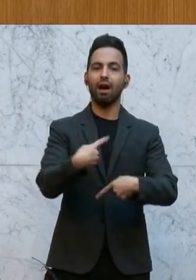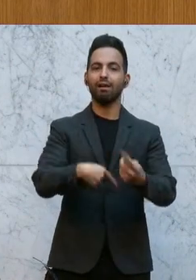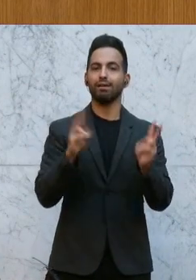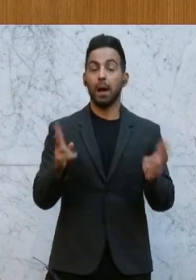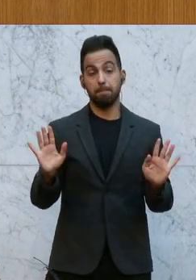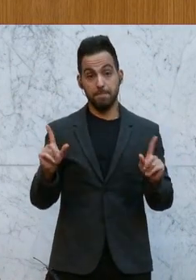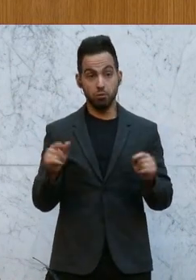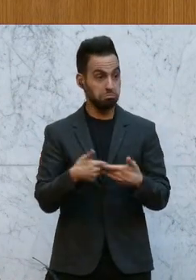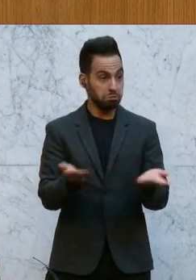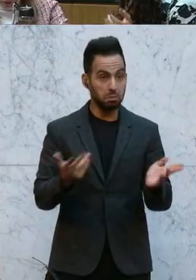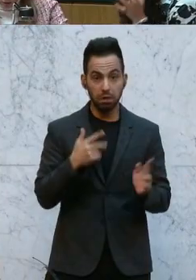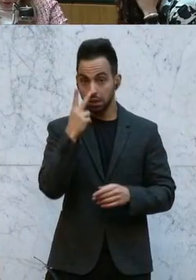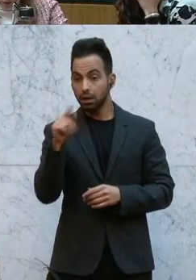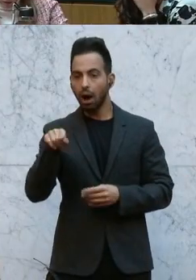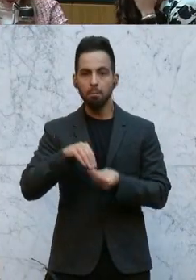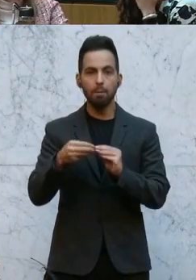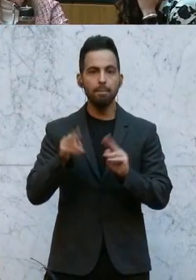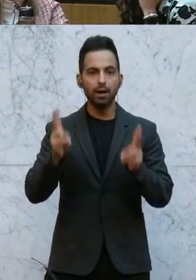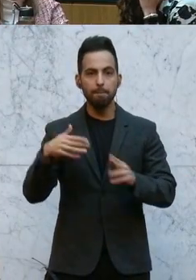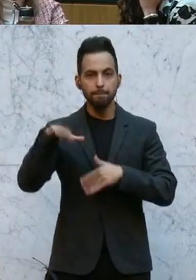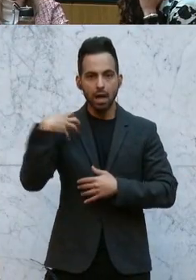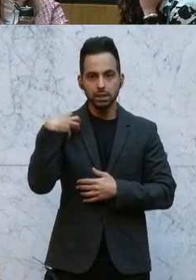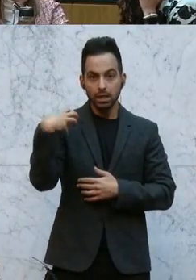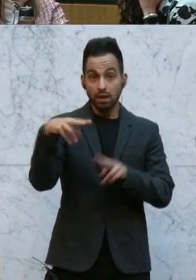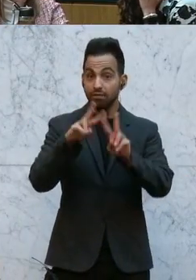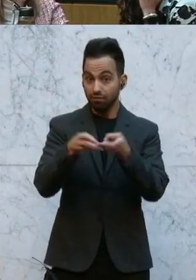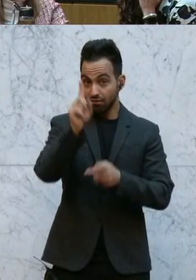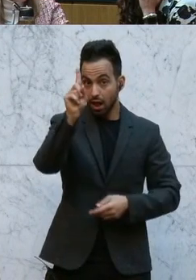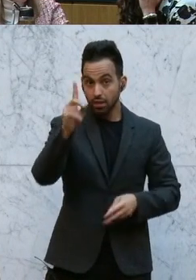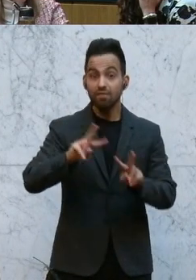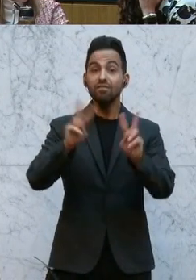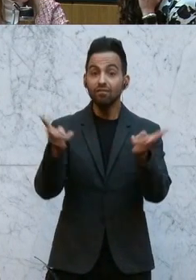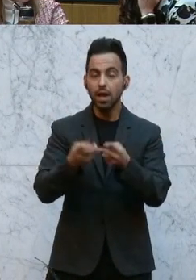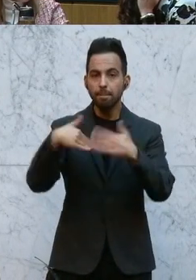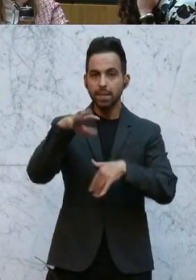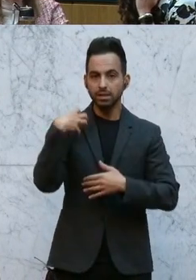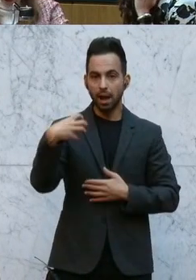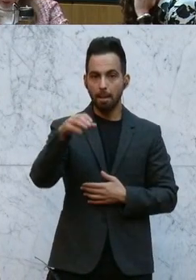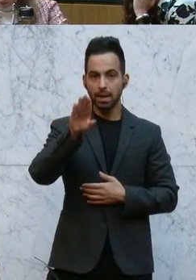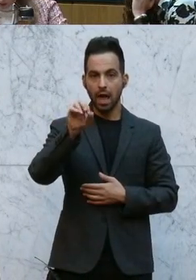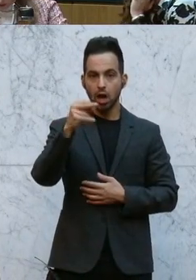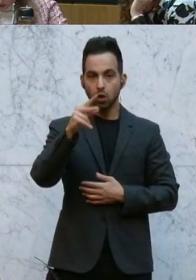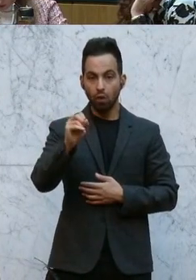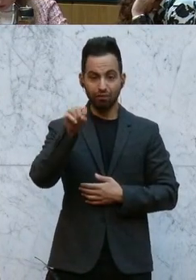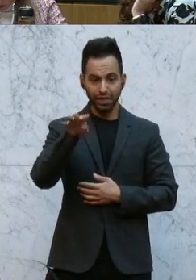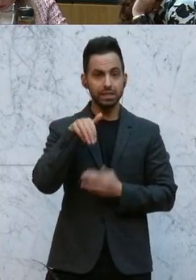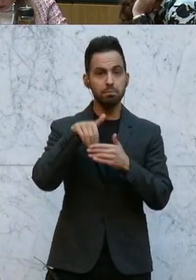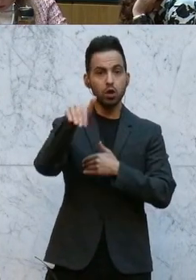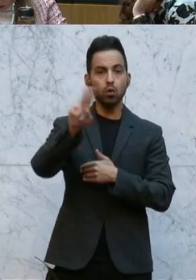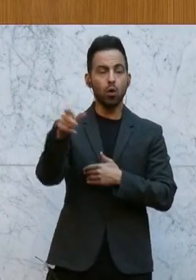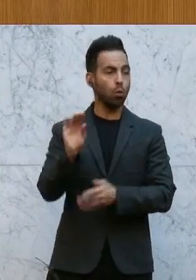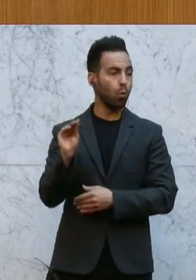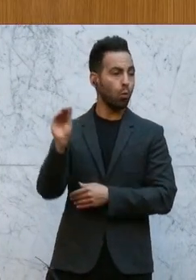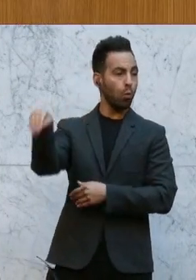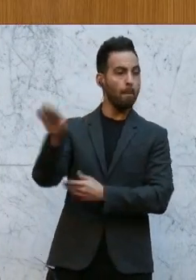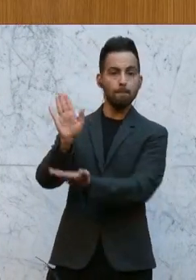offenbar noch niemand ein Problem gesehen, dass man einem der reichsten Menschen der Welt, der Welt, René Benko, 14 Millionen Euro zukommen hat lassen.